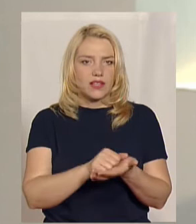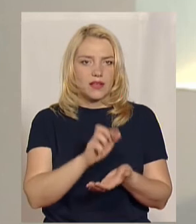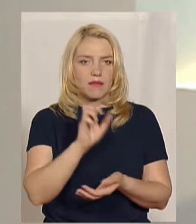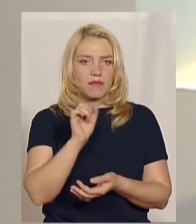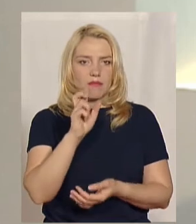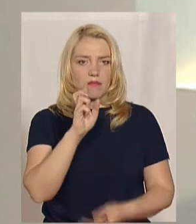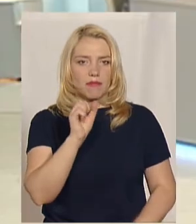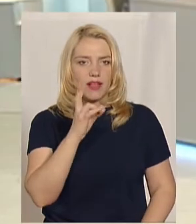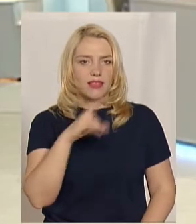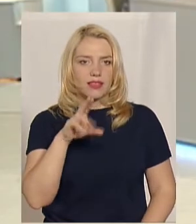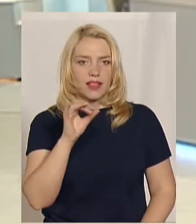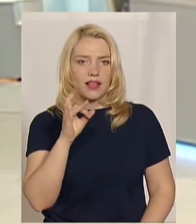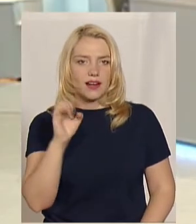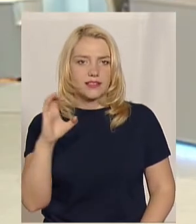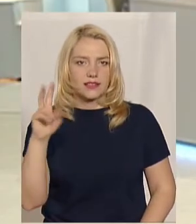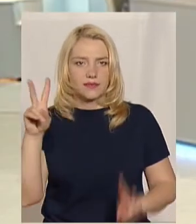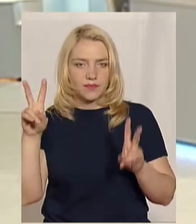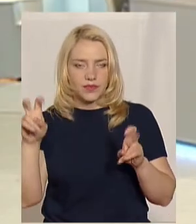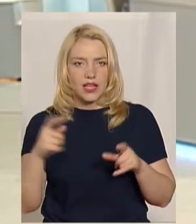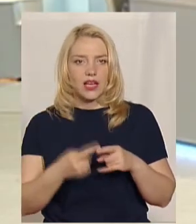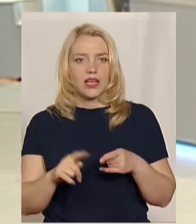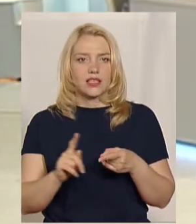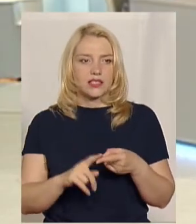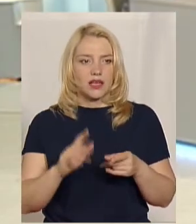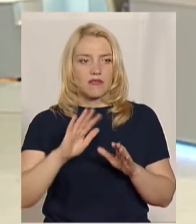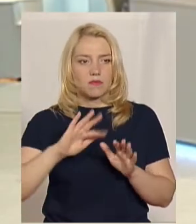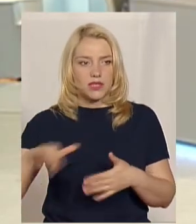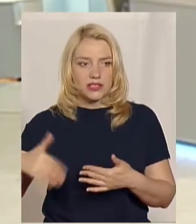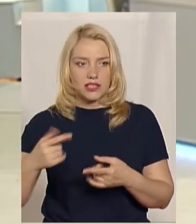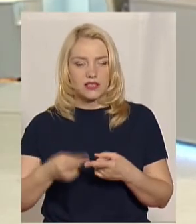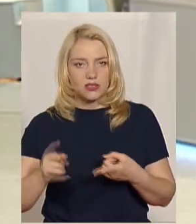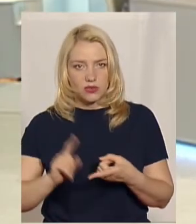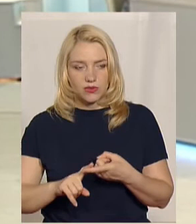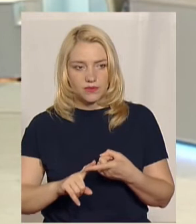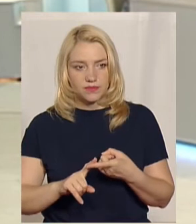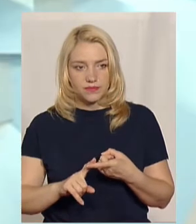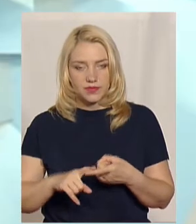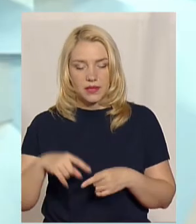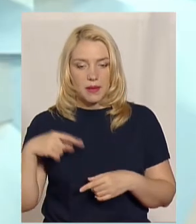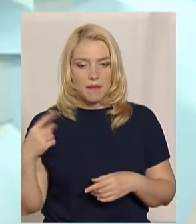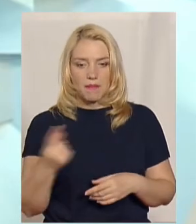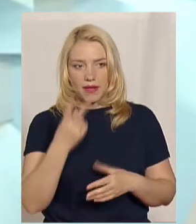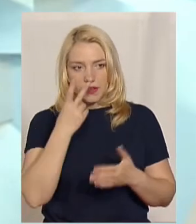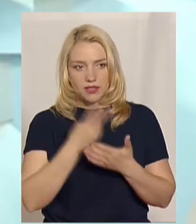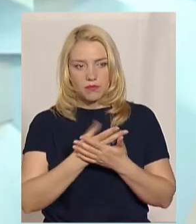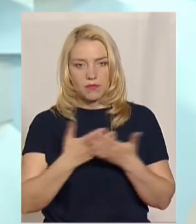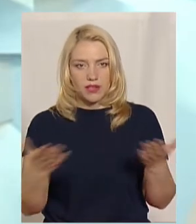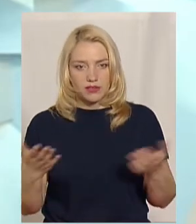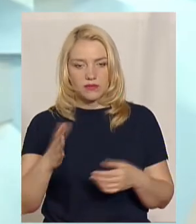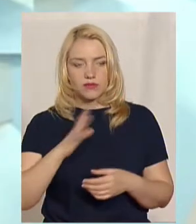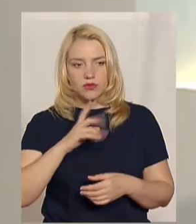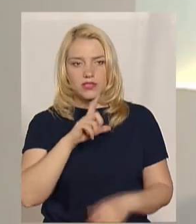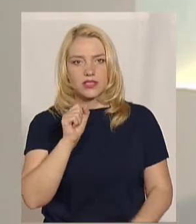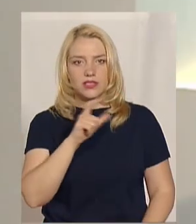Показували… І, буквально, це вже після першого кіноу… Перший показ був «Захар Беркут». «Захар